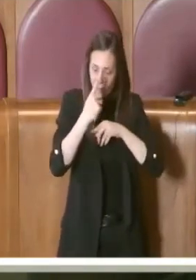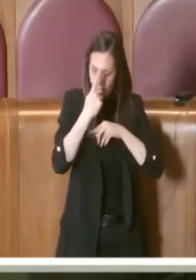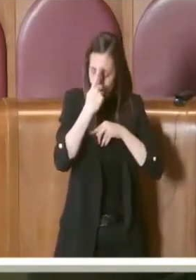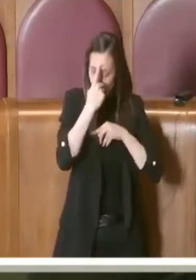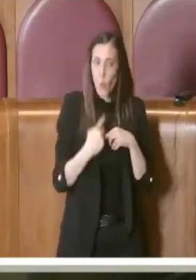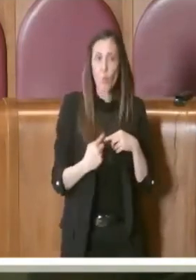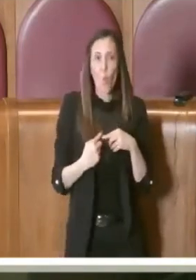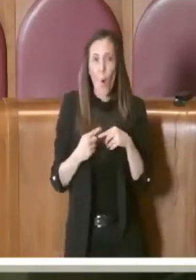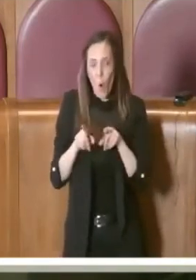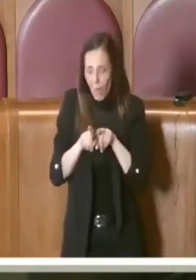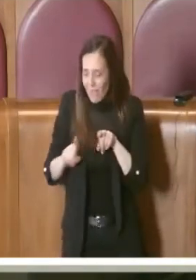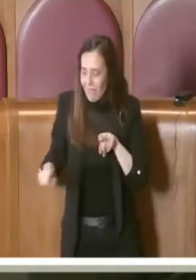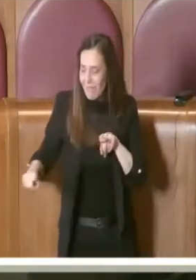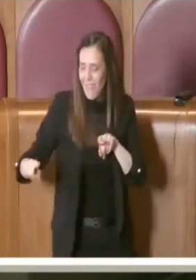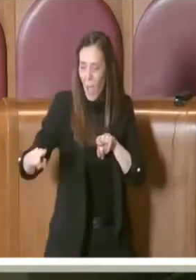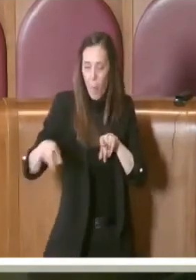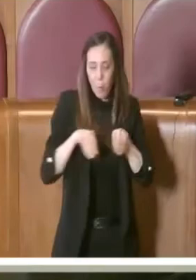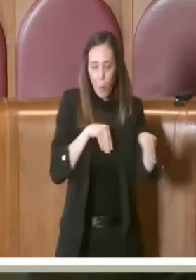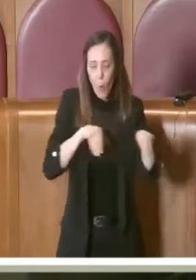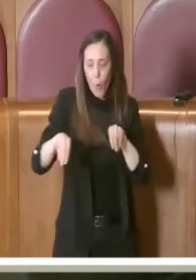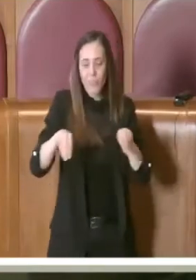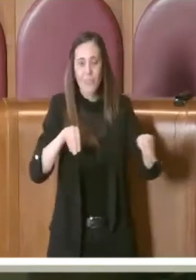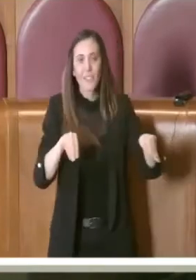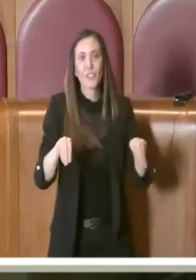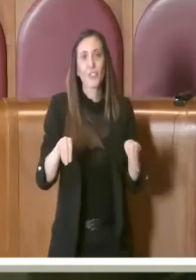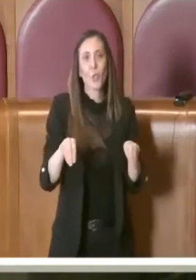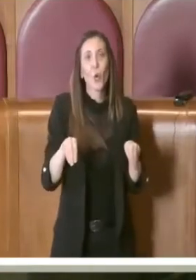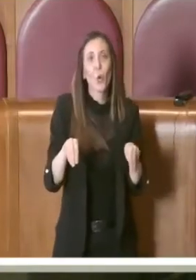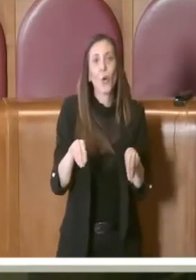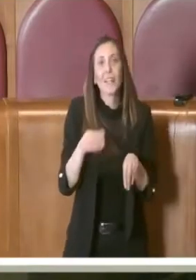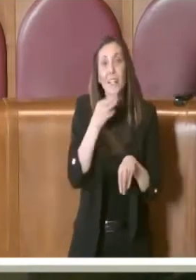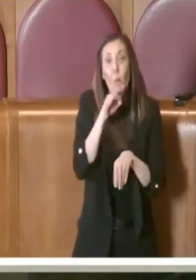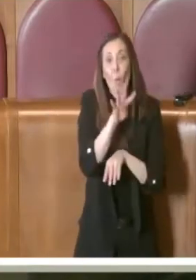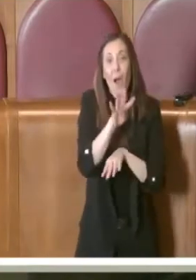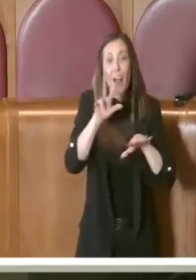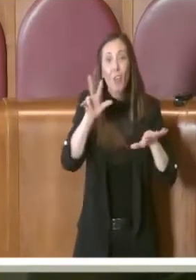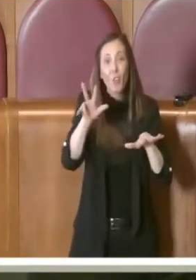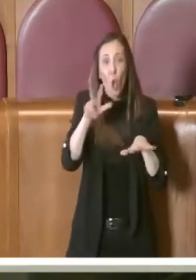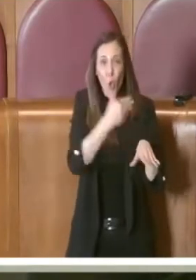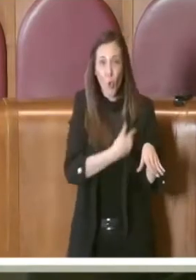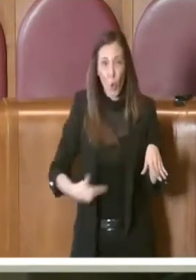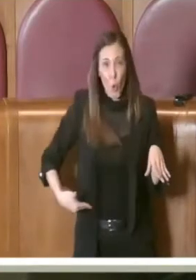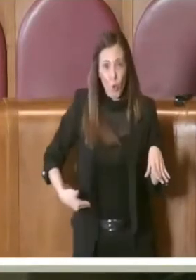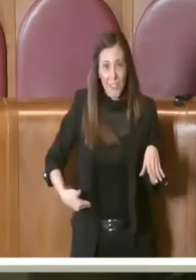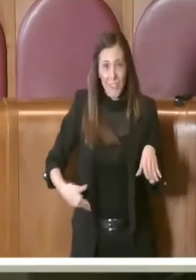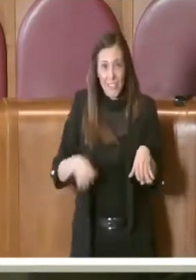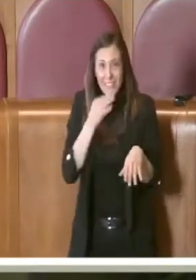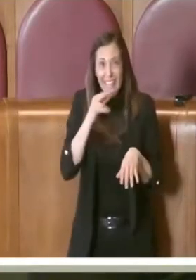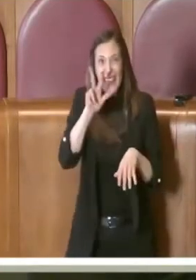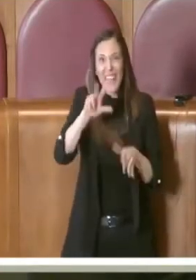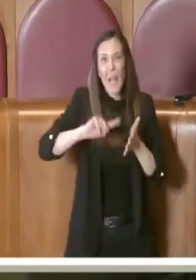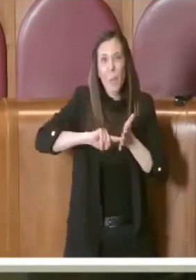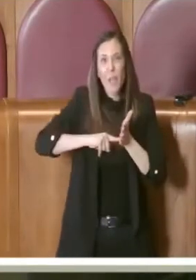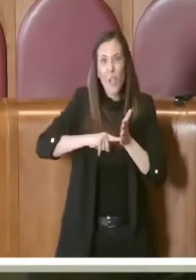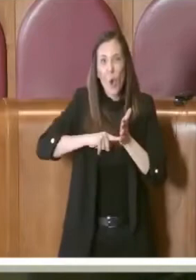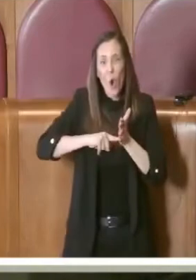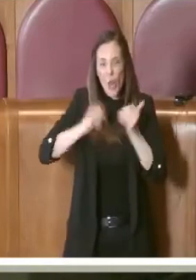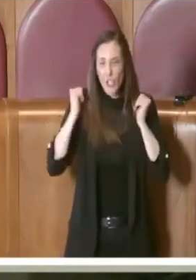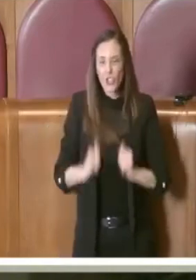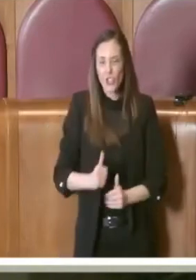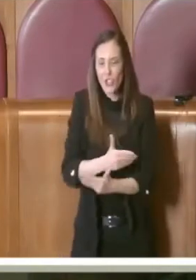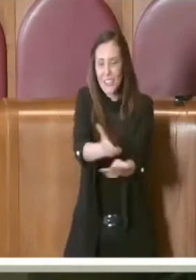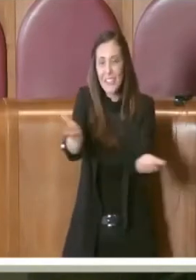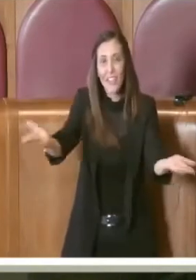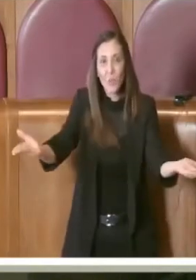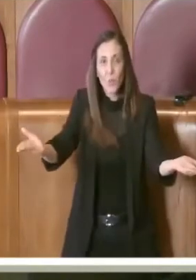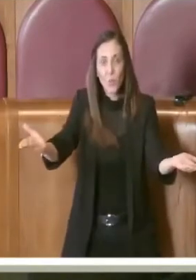'interno di quest'Aula su Farmacup dei 48 consiglieri, vuol dire che 3 milioni di romani stanno